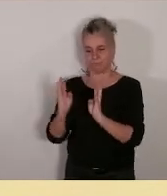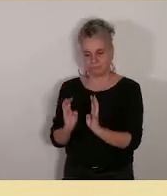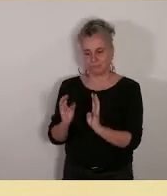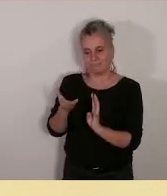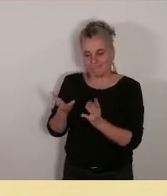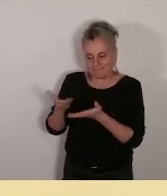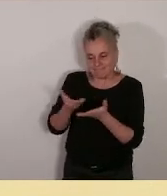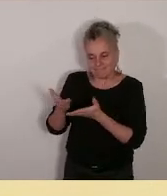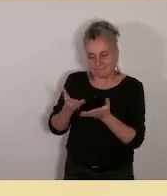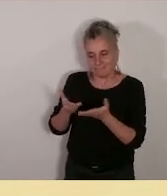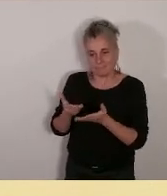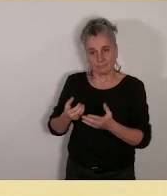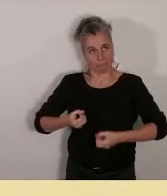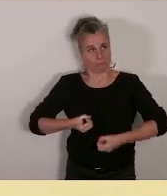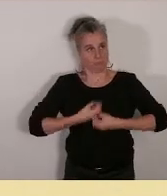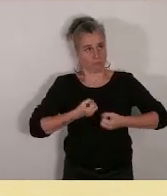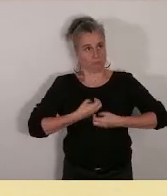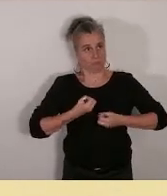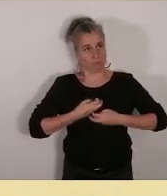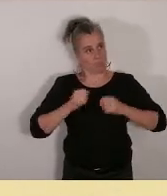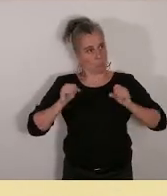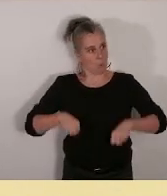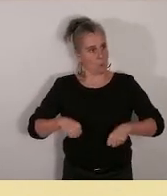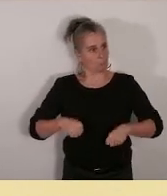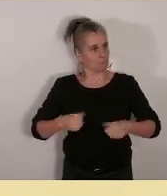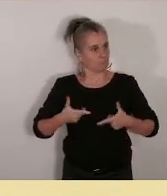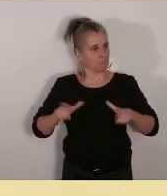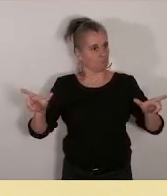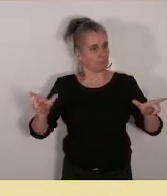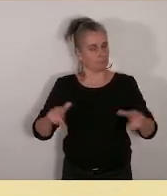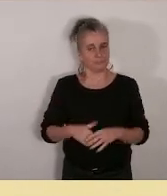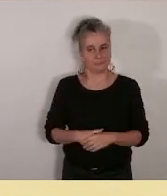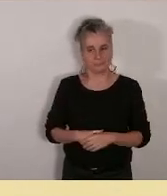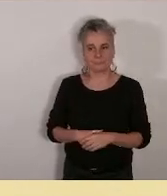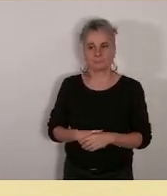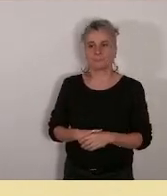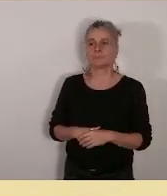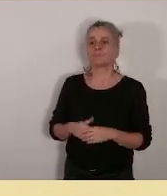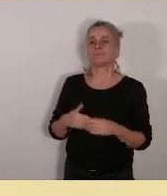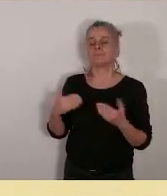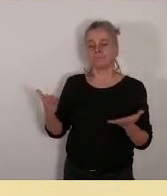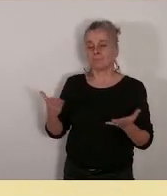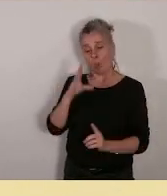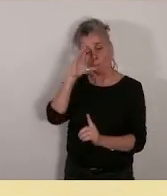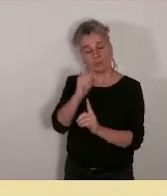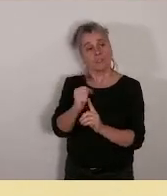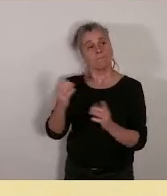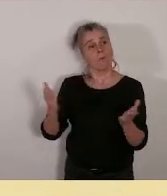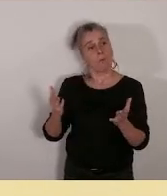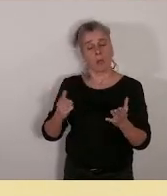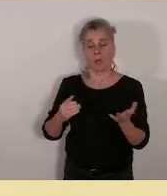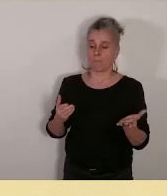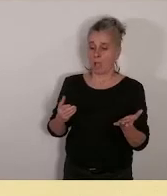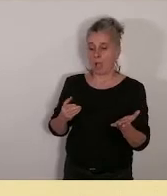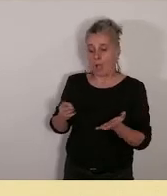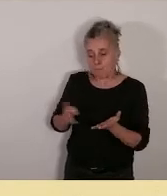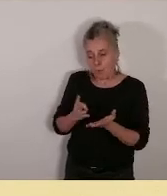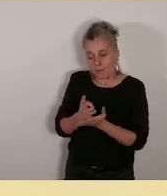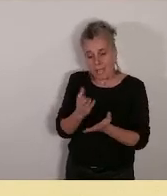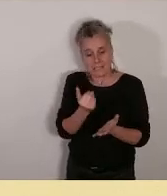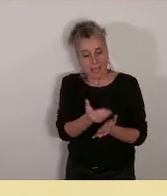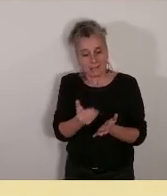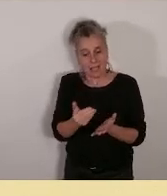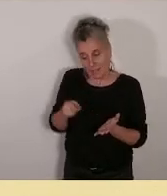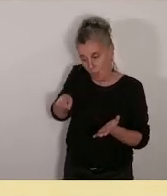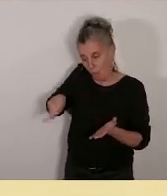pour porter les projets qui leur tiennent à